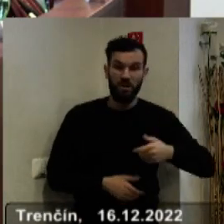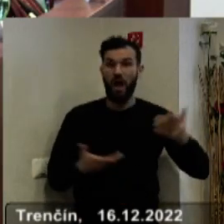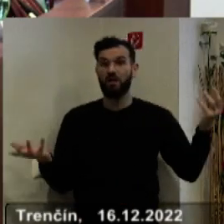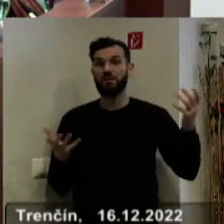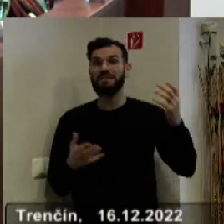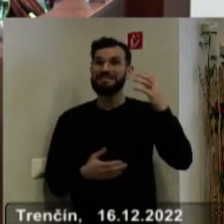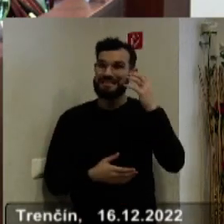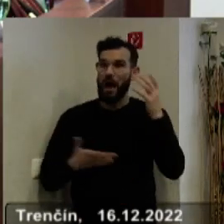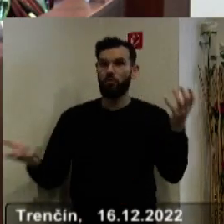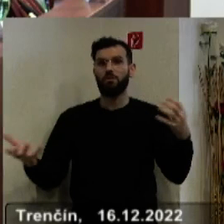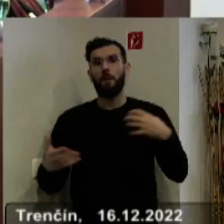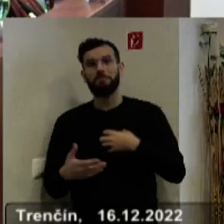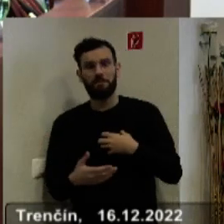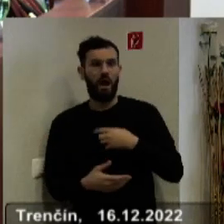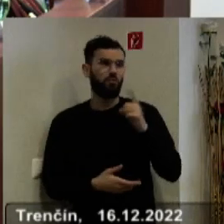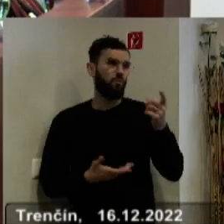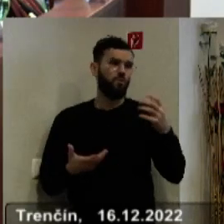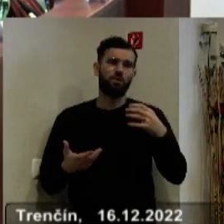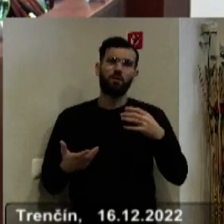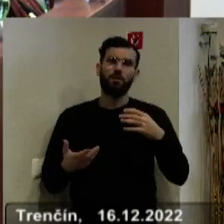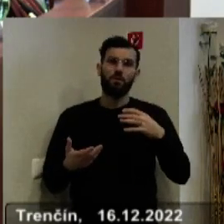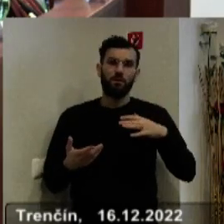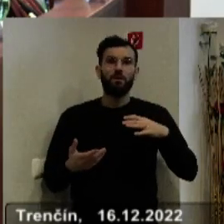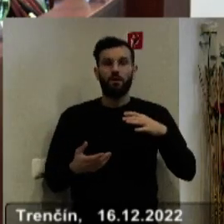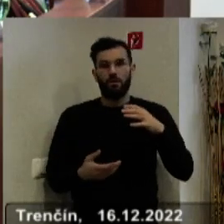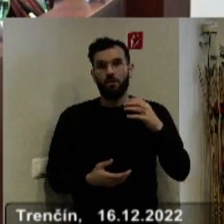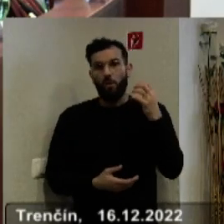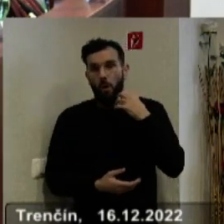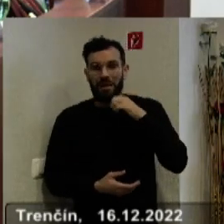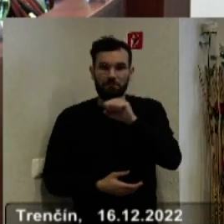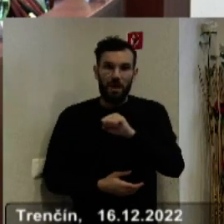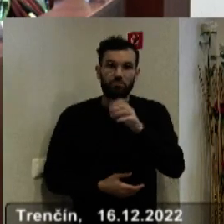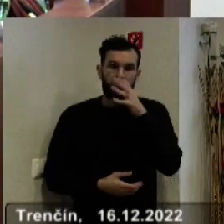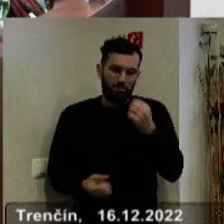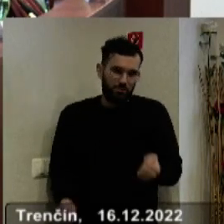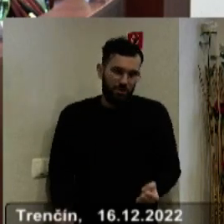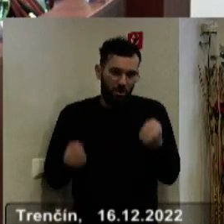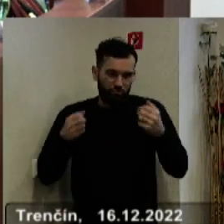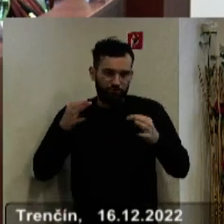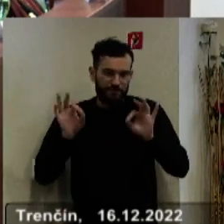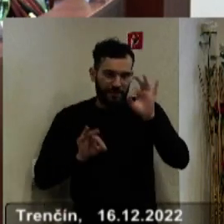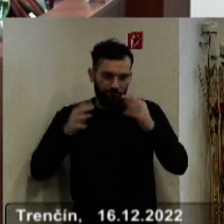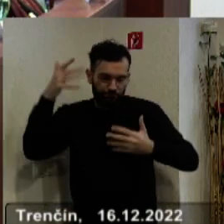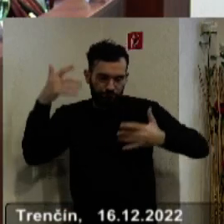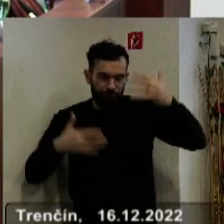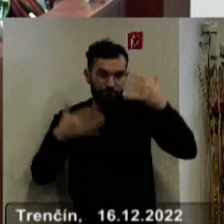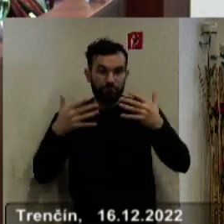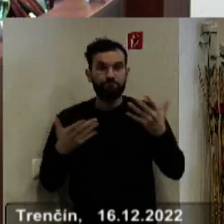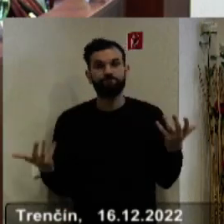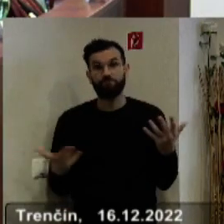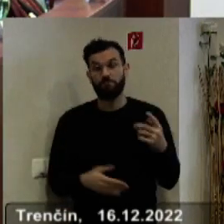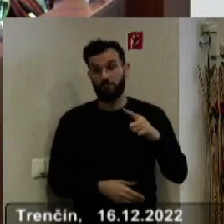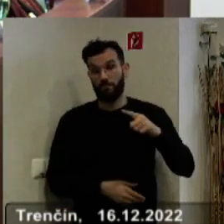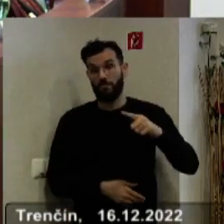obecných zastupiteľstv, tak viete, aké je to teda ťažké poskladať takýto rozpočet a v budúci rok